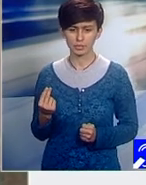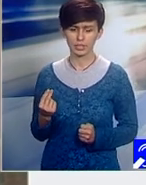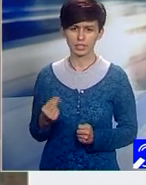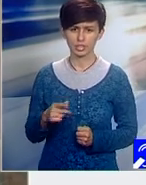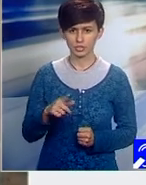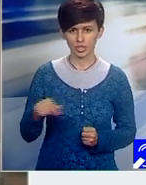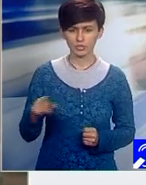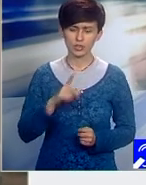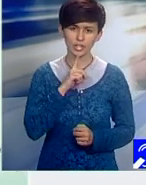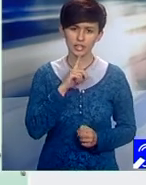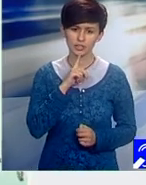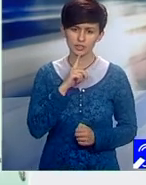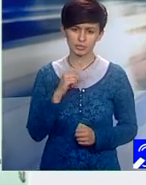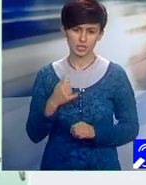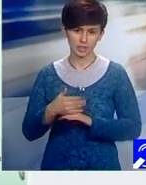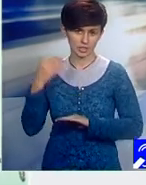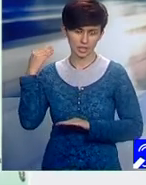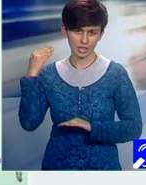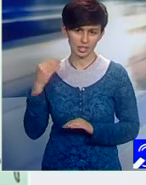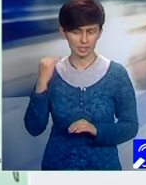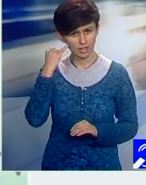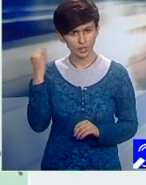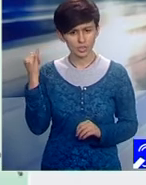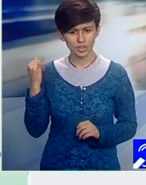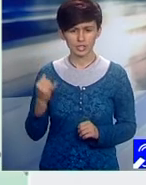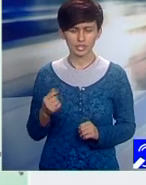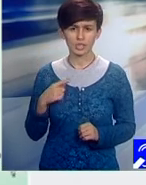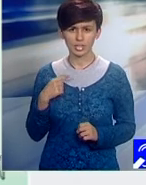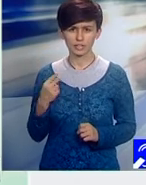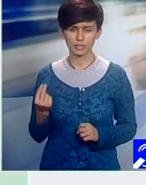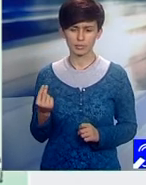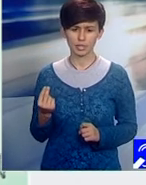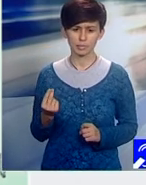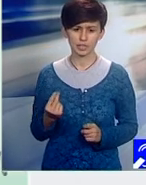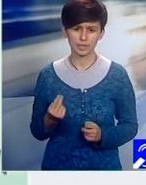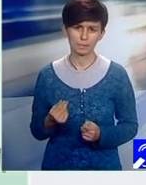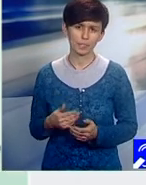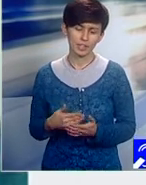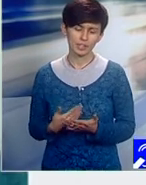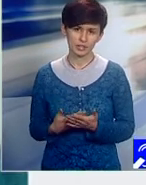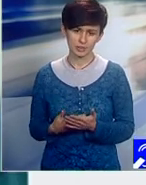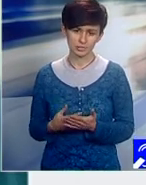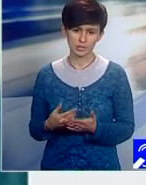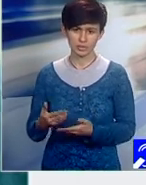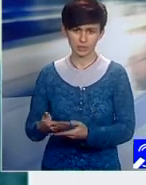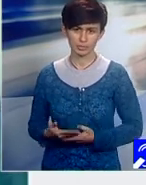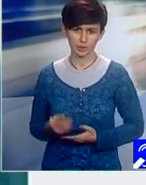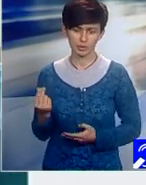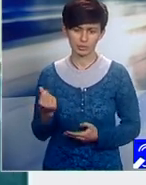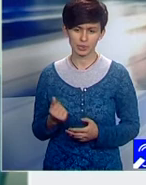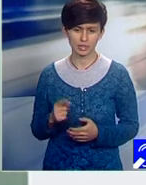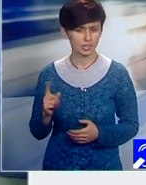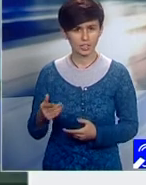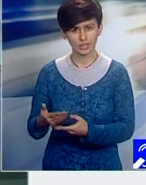denumit mai înainte un compromis. Ar fi mai bine să, pentru că am primit bani. Nu primim niciun bani pe cale